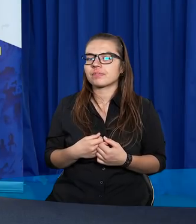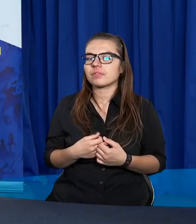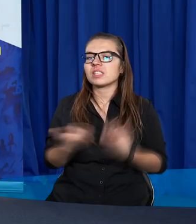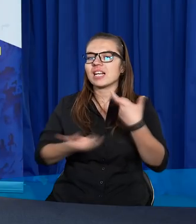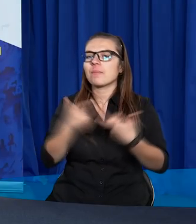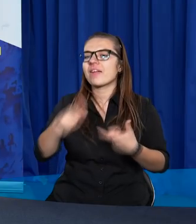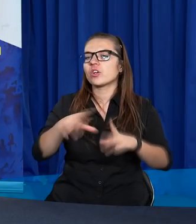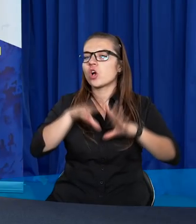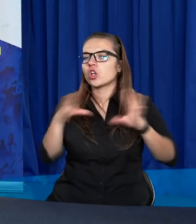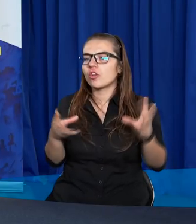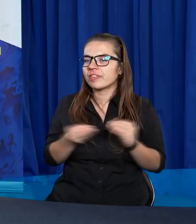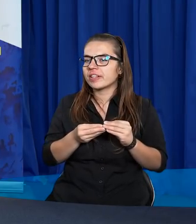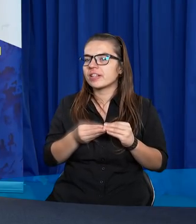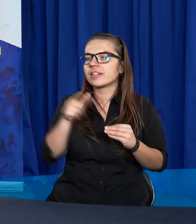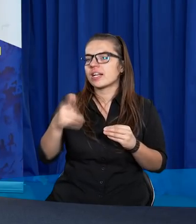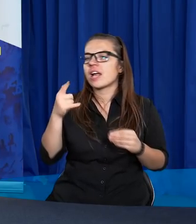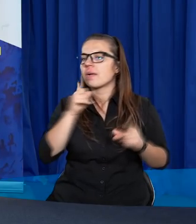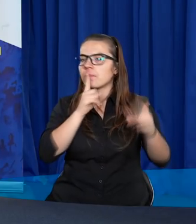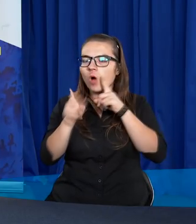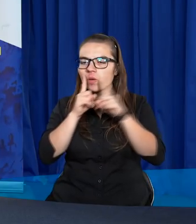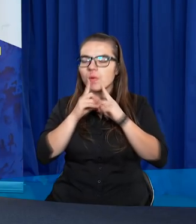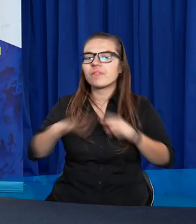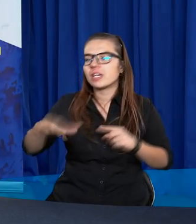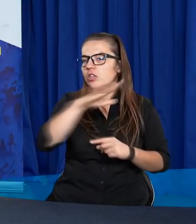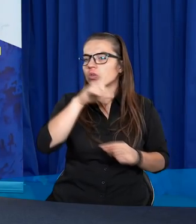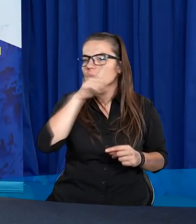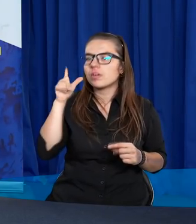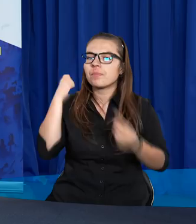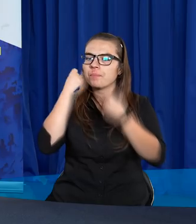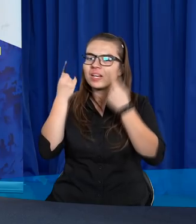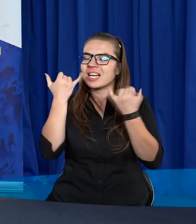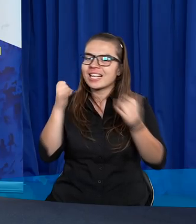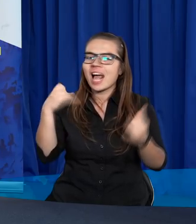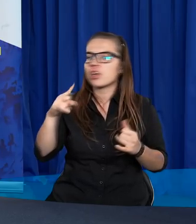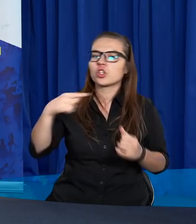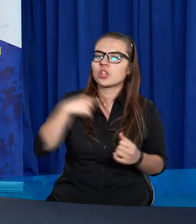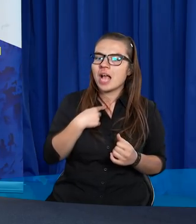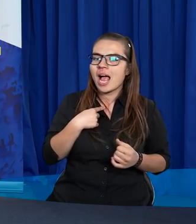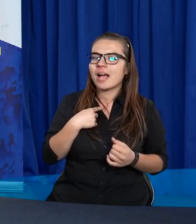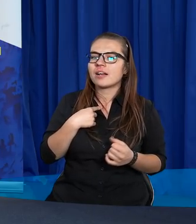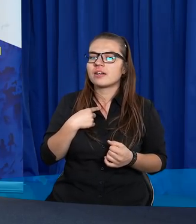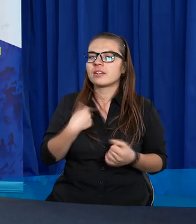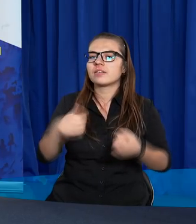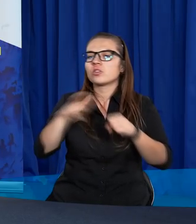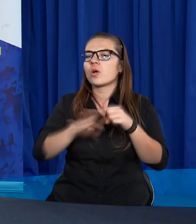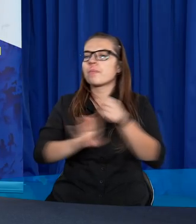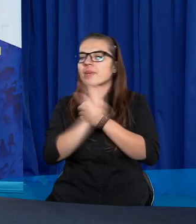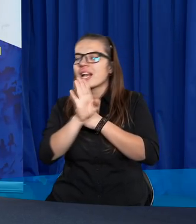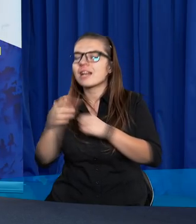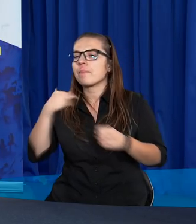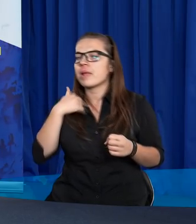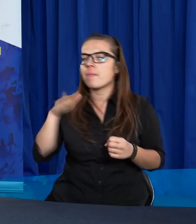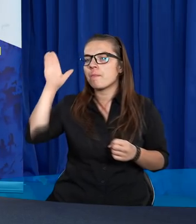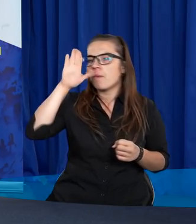Sprawiło to wszystko, te rozmowy z tymi ludźmi, którzy myśleli inaczej niż ja, którzy przedstawili mi